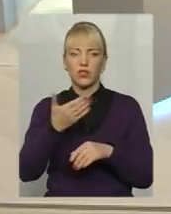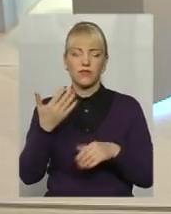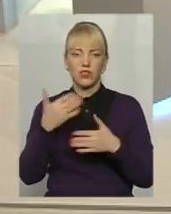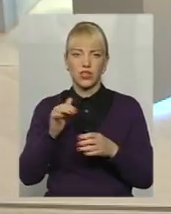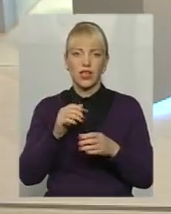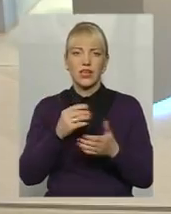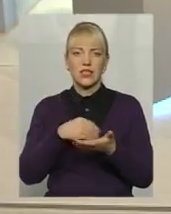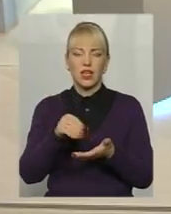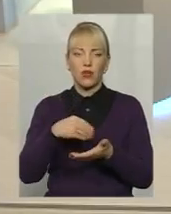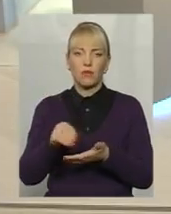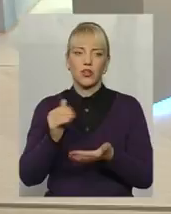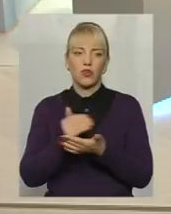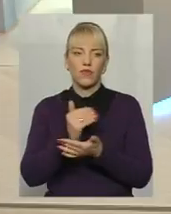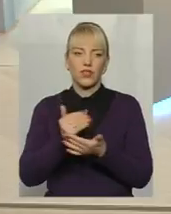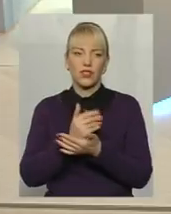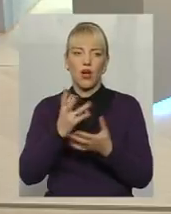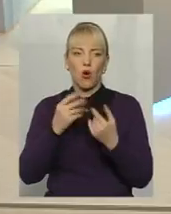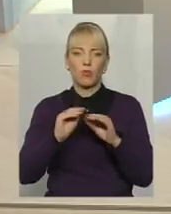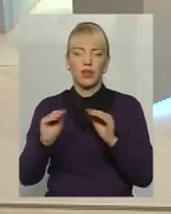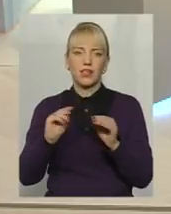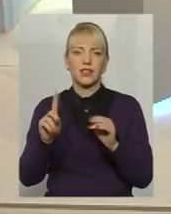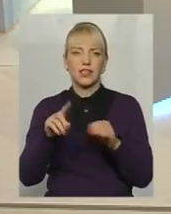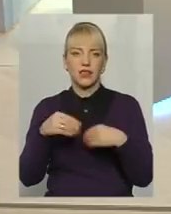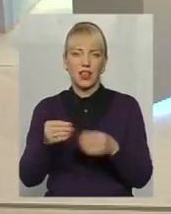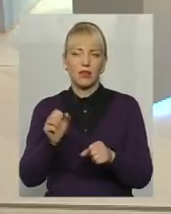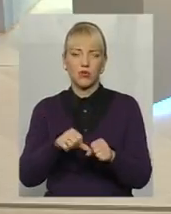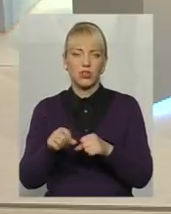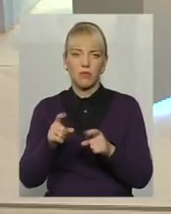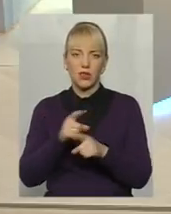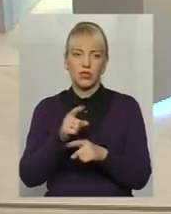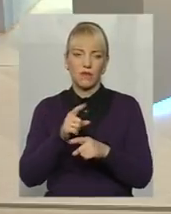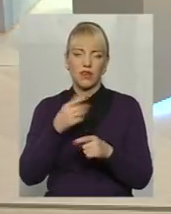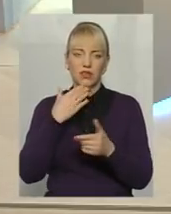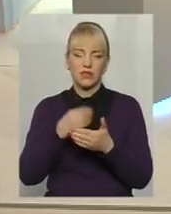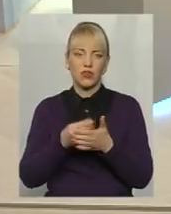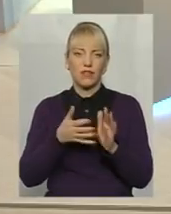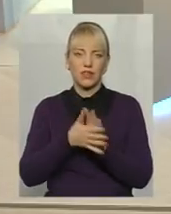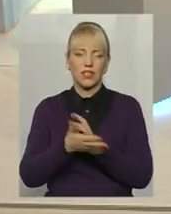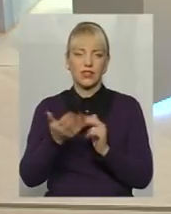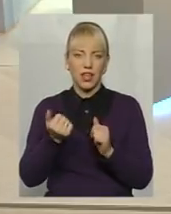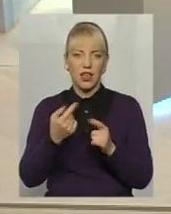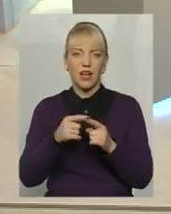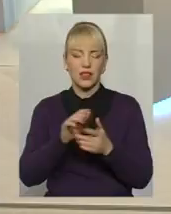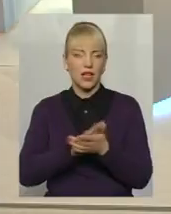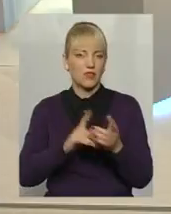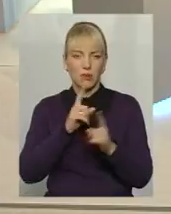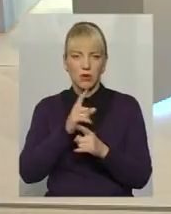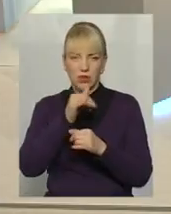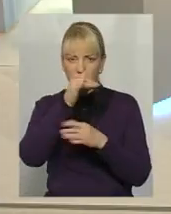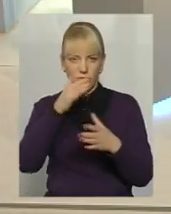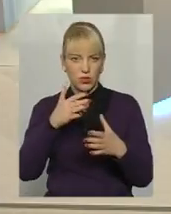вони вже закупили новітнє обладнання, яке дало можливість мінімізувати свої витрати. Тобто, далі вже мінімізувати не так